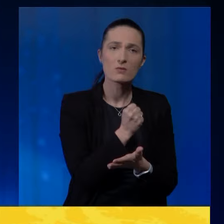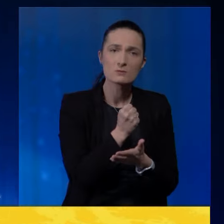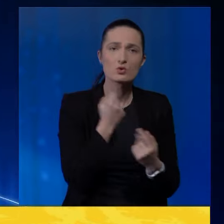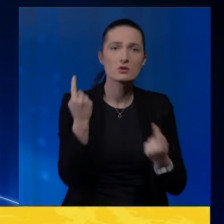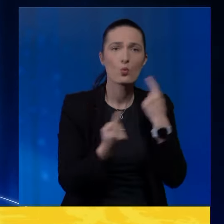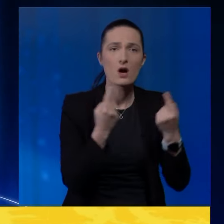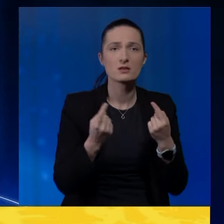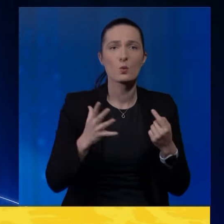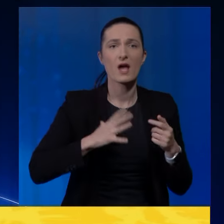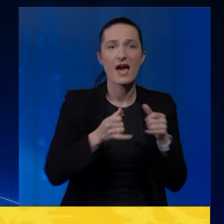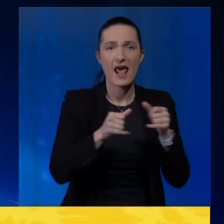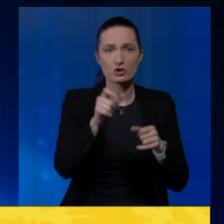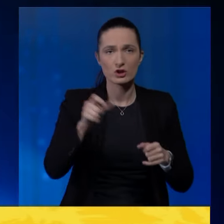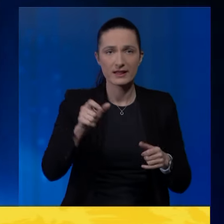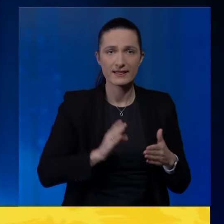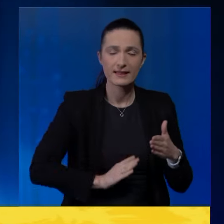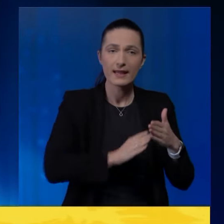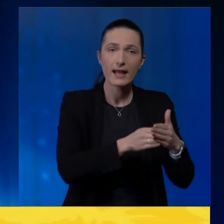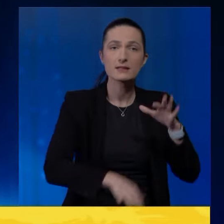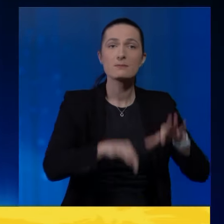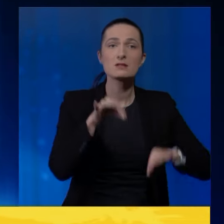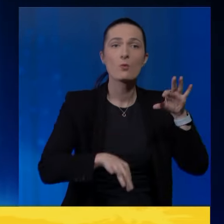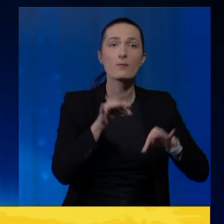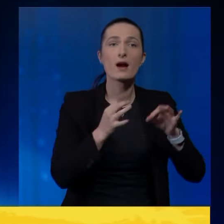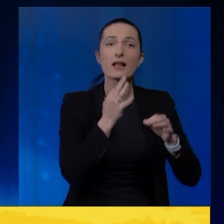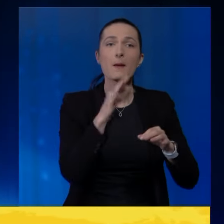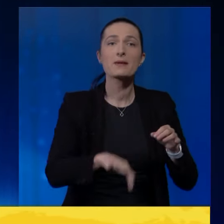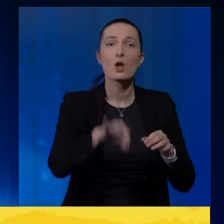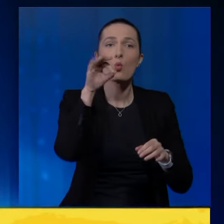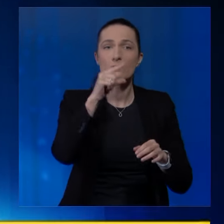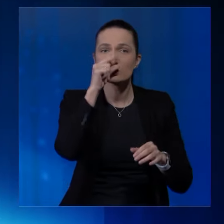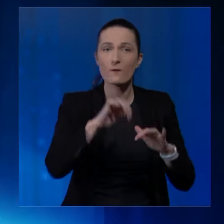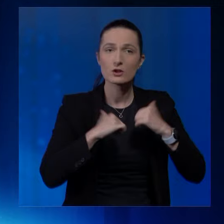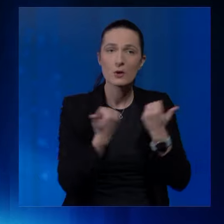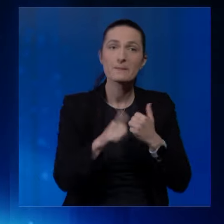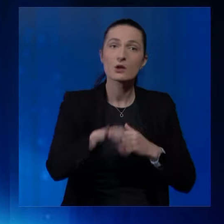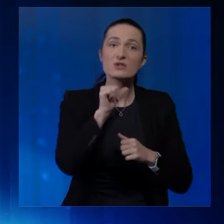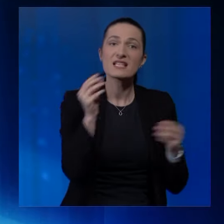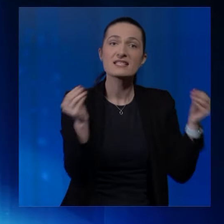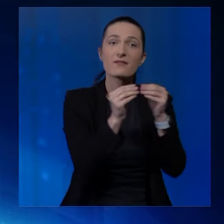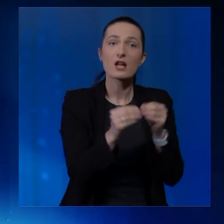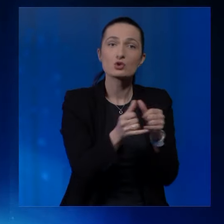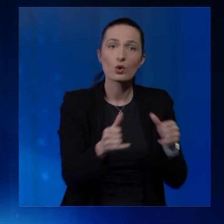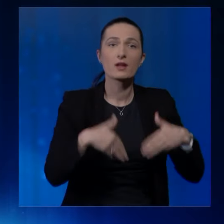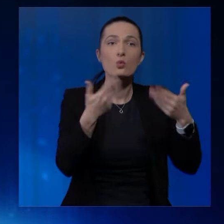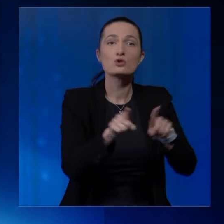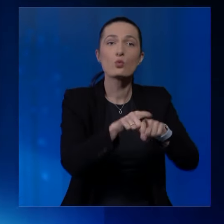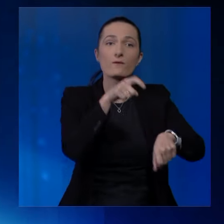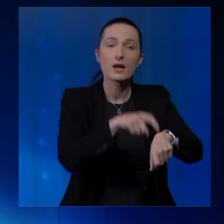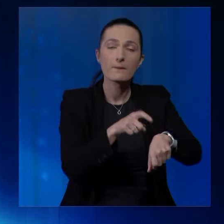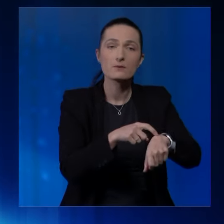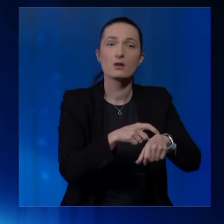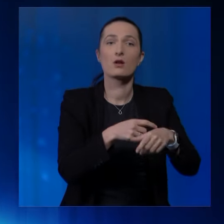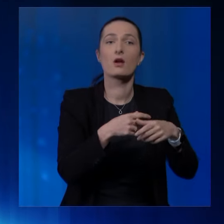situaciju da građani na direktnim izborima kad biraju općinsko viječe, biraju i sastav gradskog viječa,